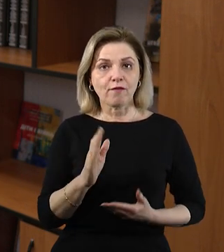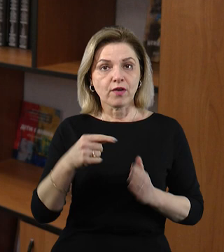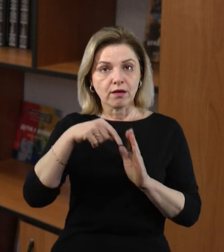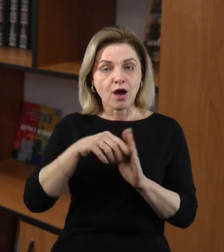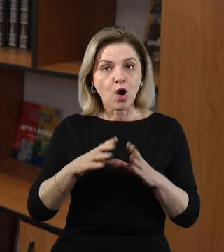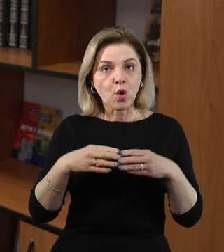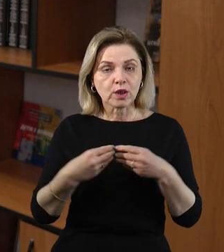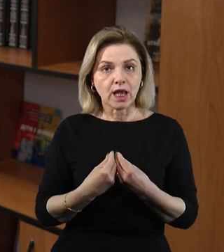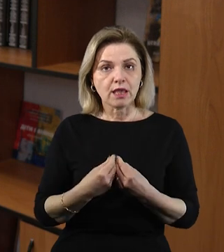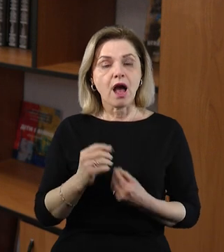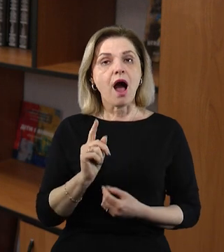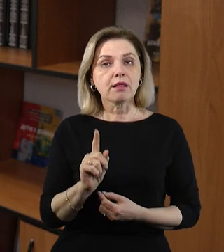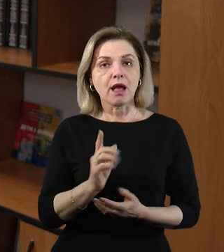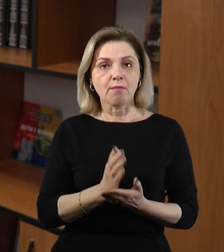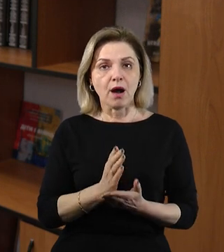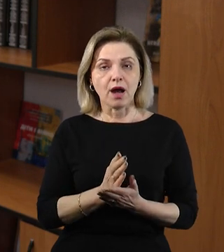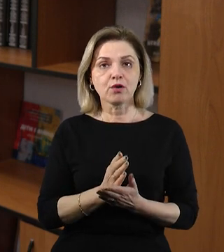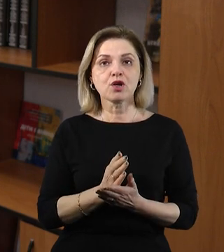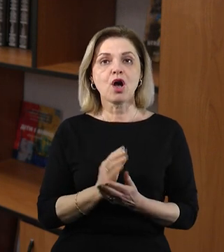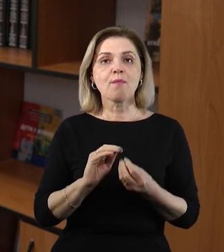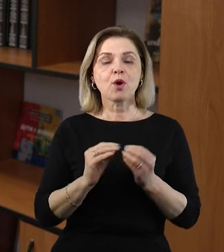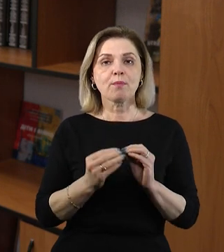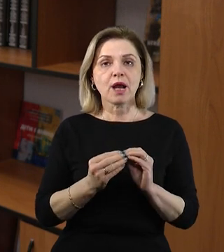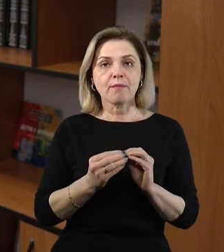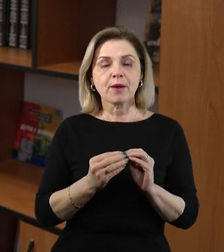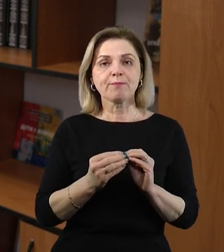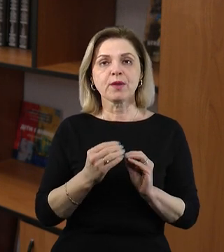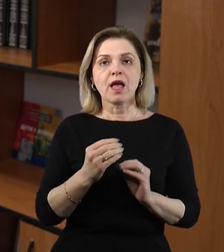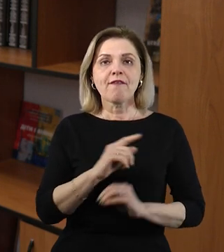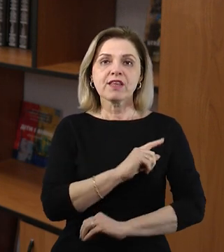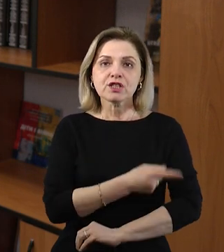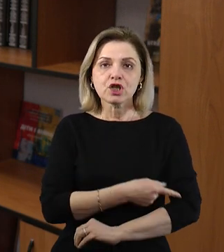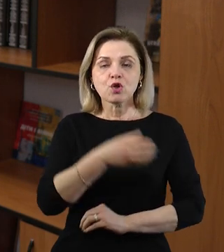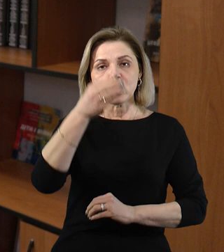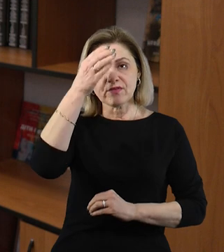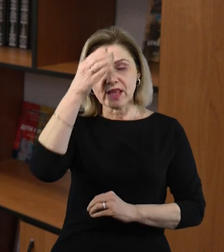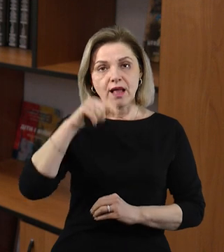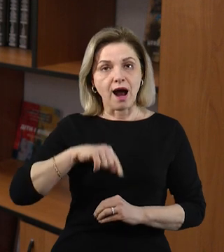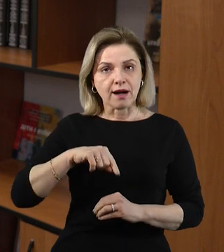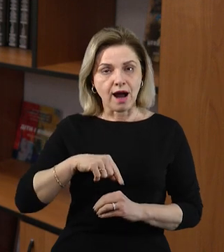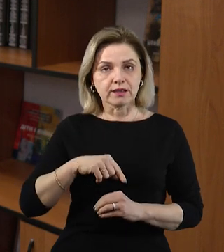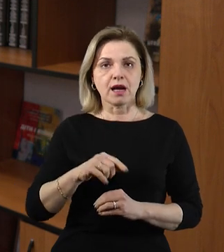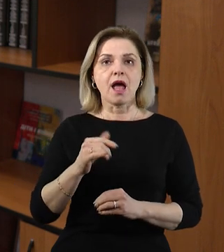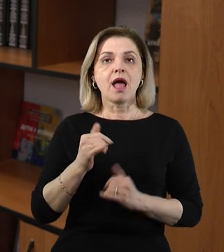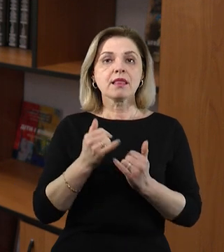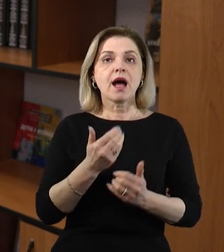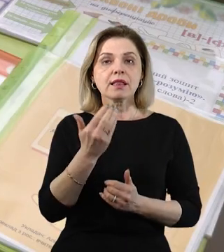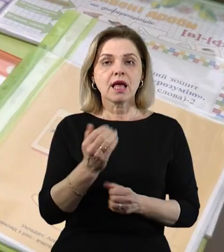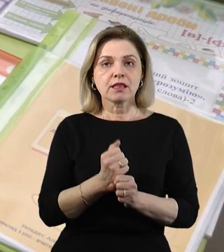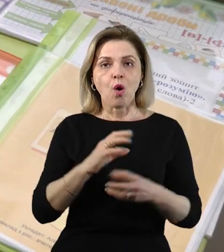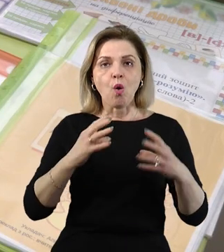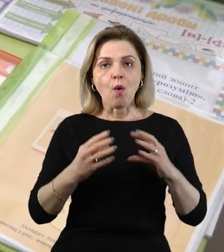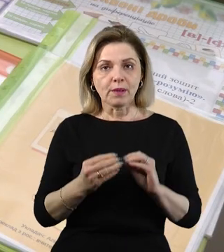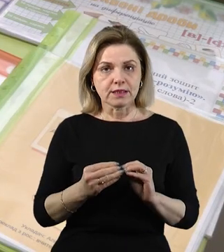але мають проблеми освітнього характера, фізичного характера, для них проводиться комплексна оцінка.